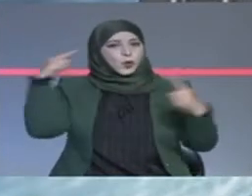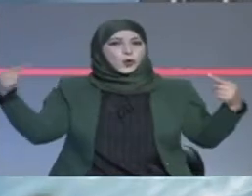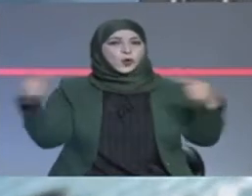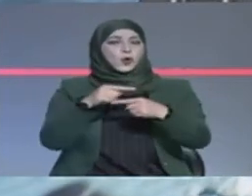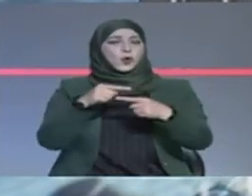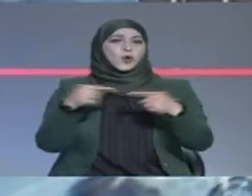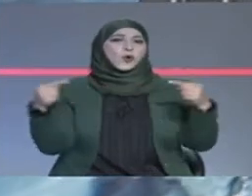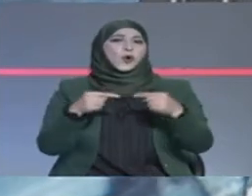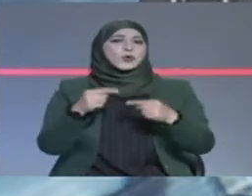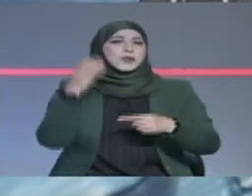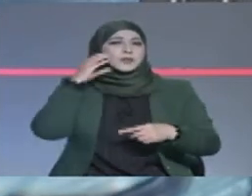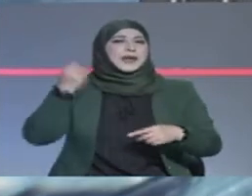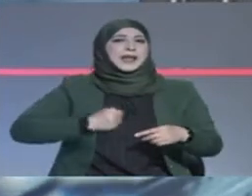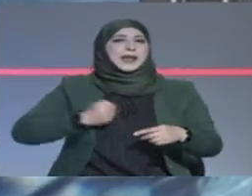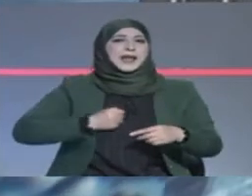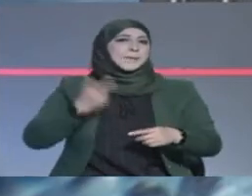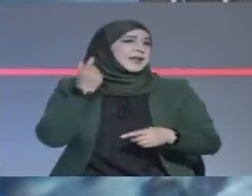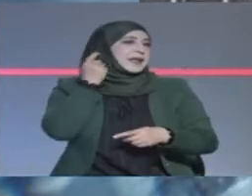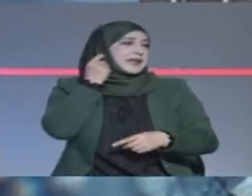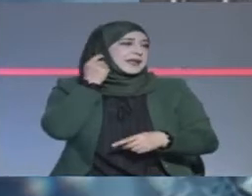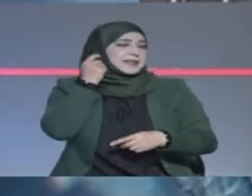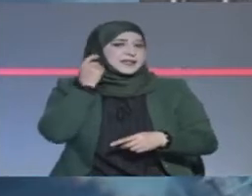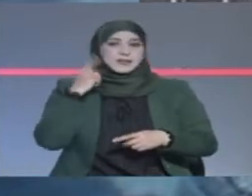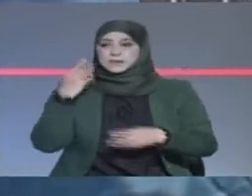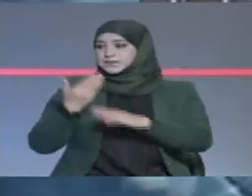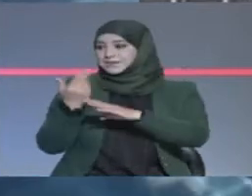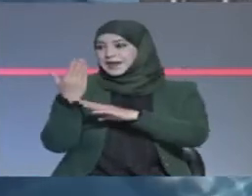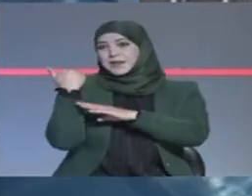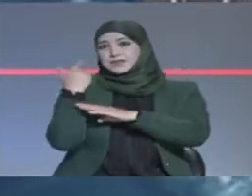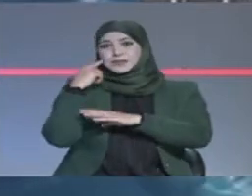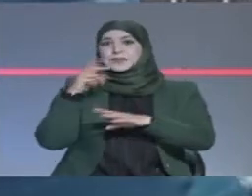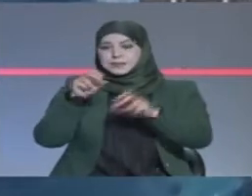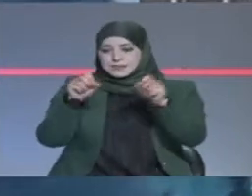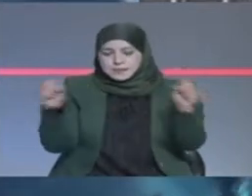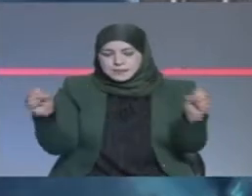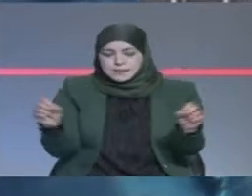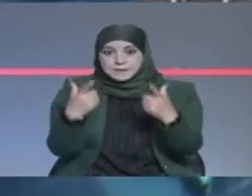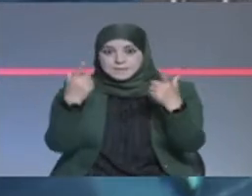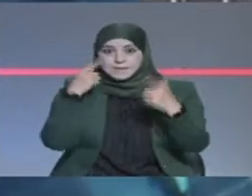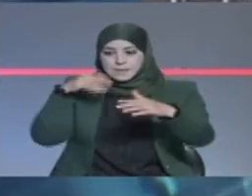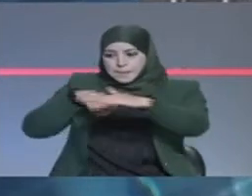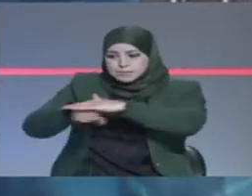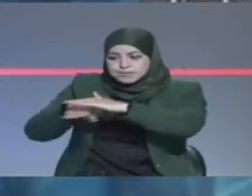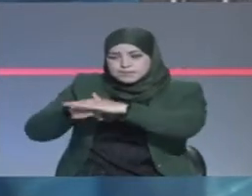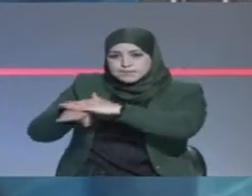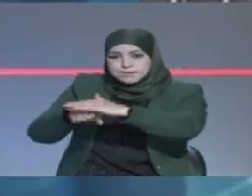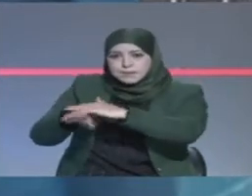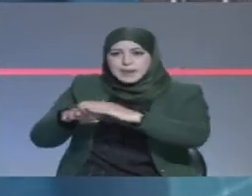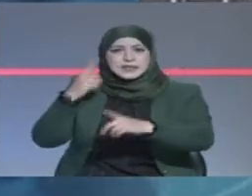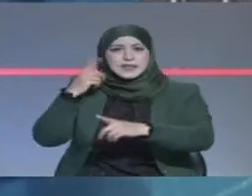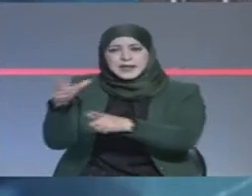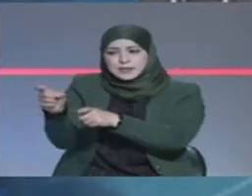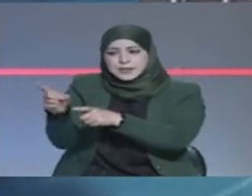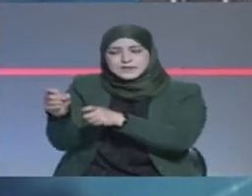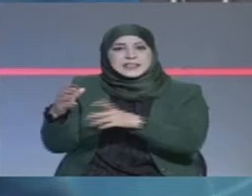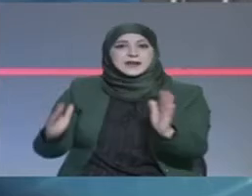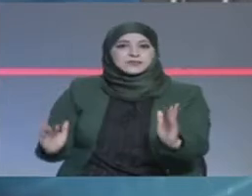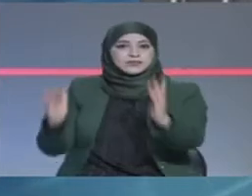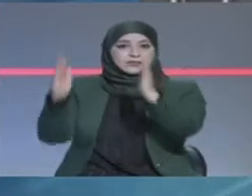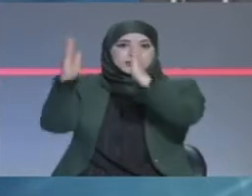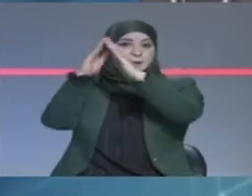الإرهاب بالقصرين تمكنت خلال الأيام الفريطة من كشف مخبأ عناصر إرهابية بأحد جبال ولاية القصرين